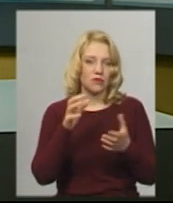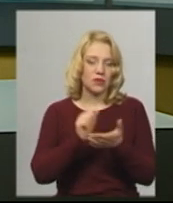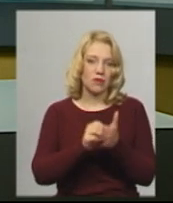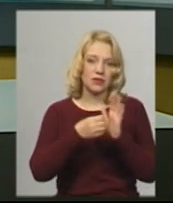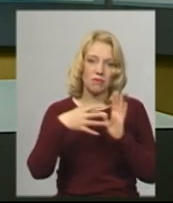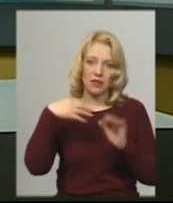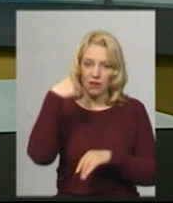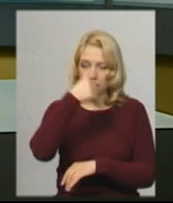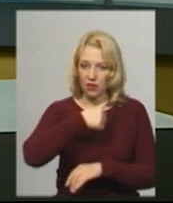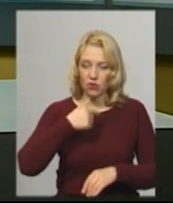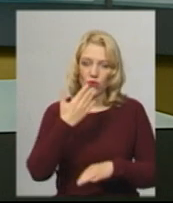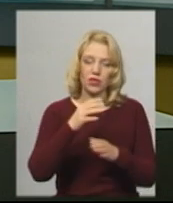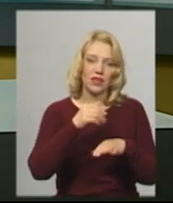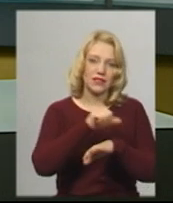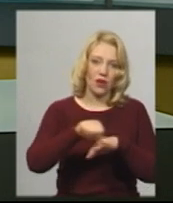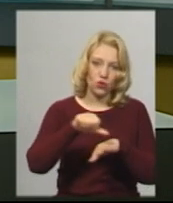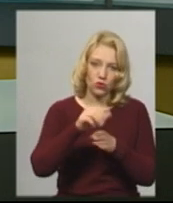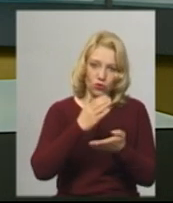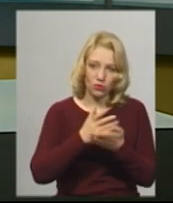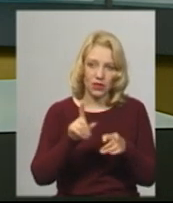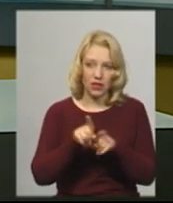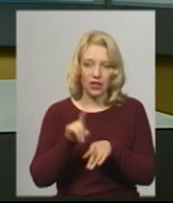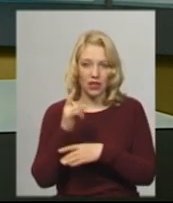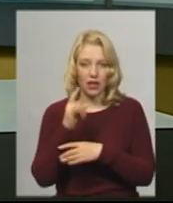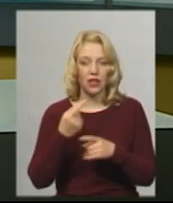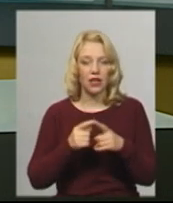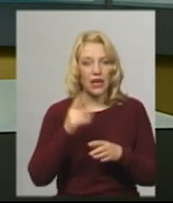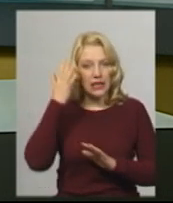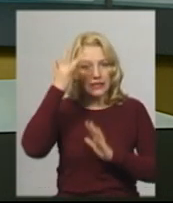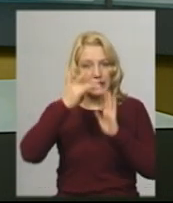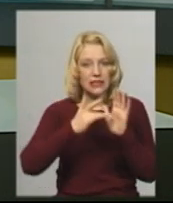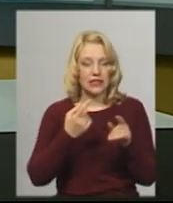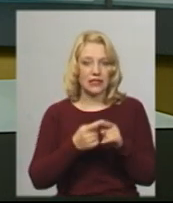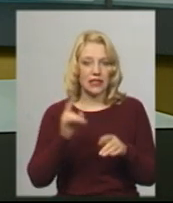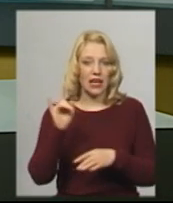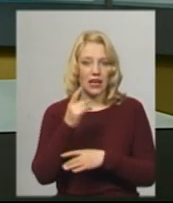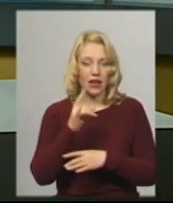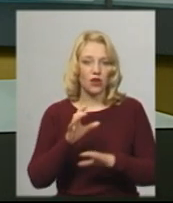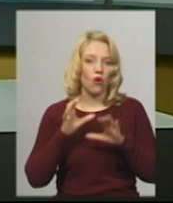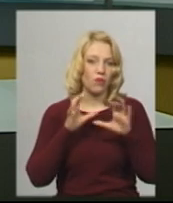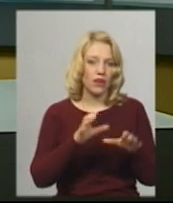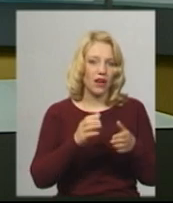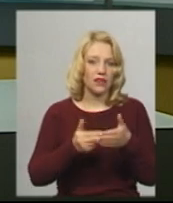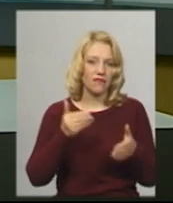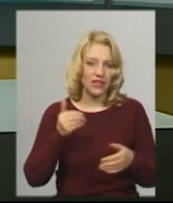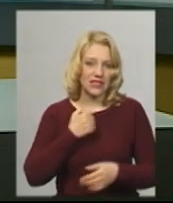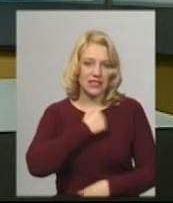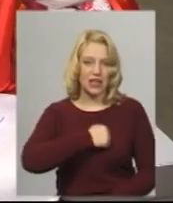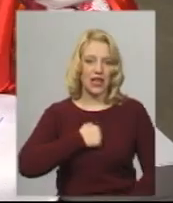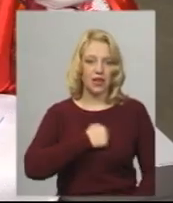кордоном. Оксана Буймістер каже, основна функція мотанки – оберігати від зла. Подробиці у сюжеті Анастасії Збродової.